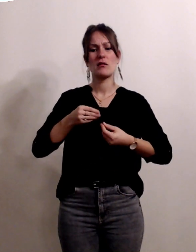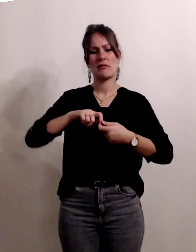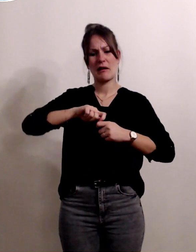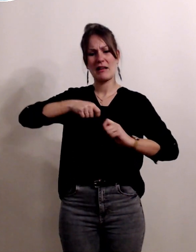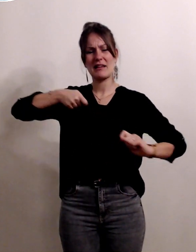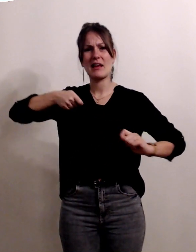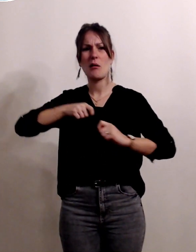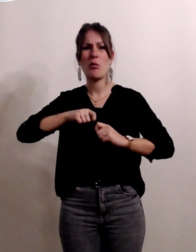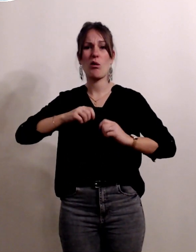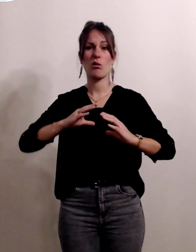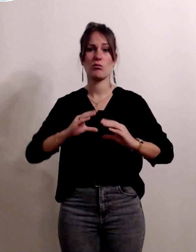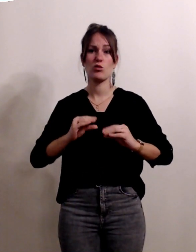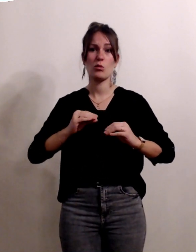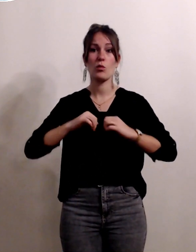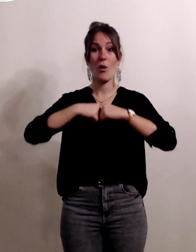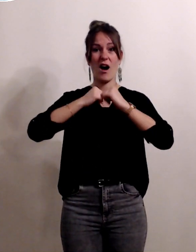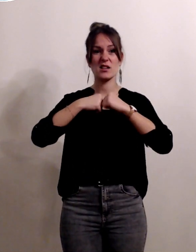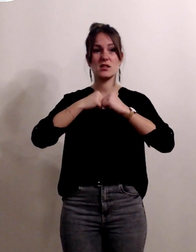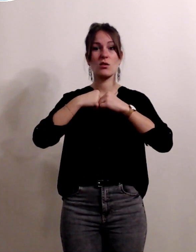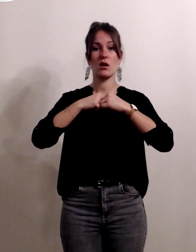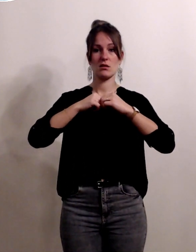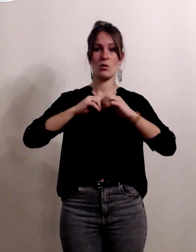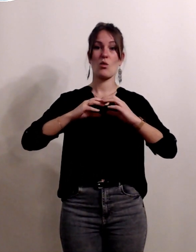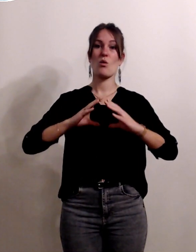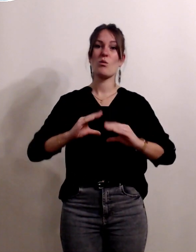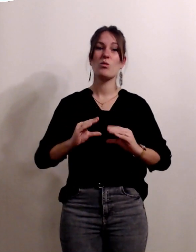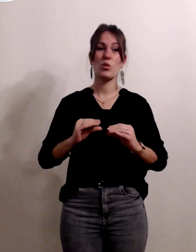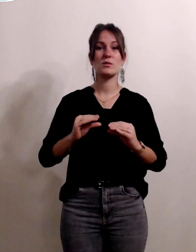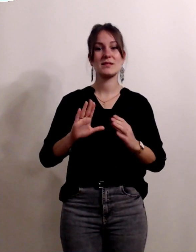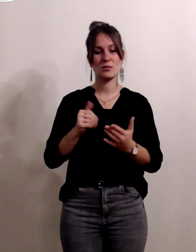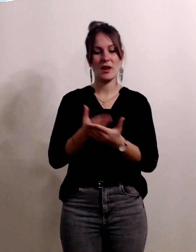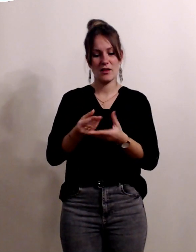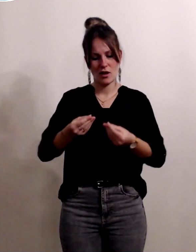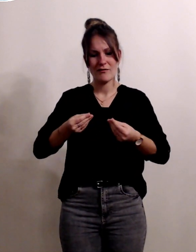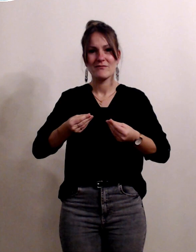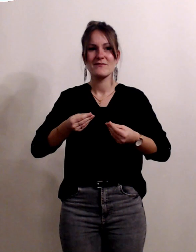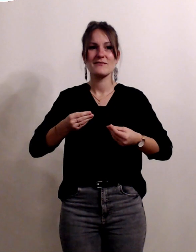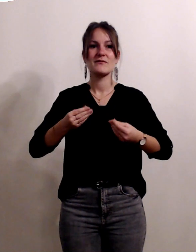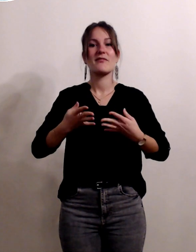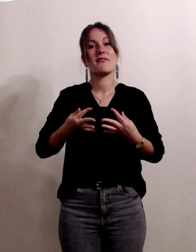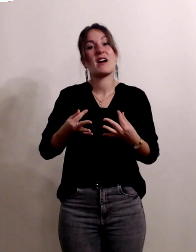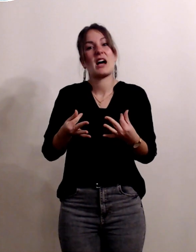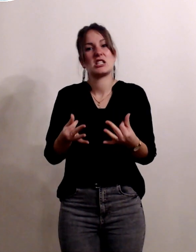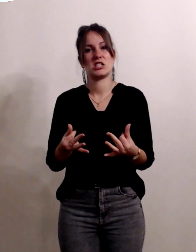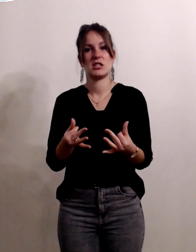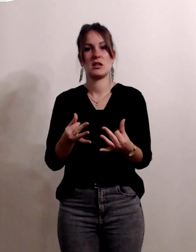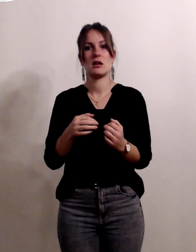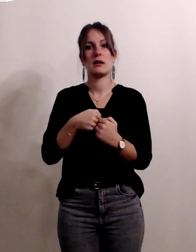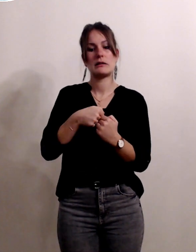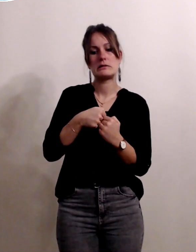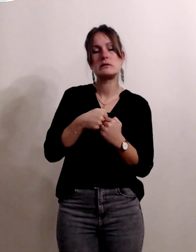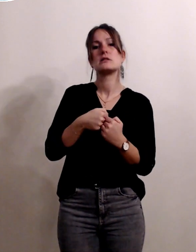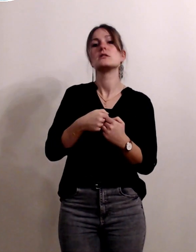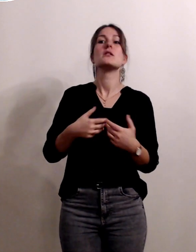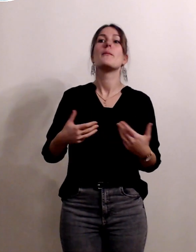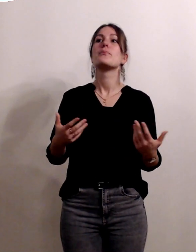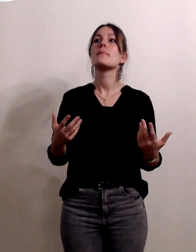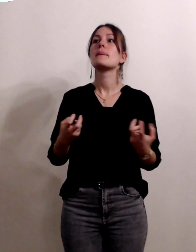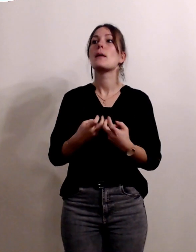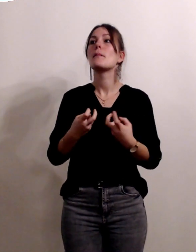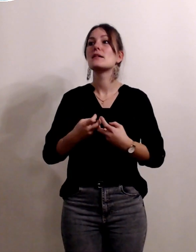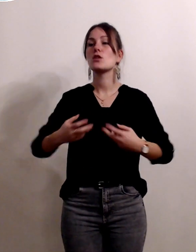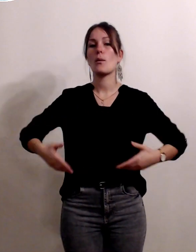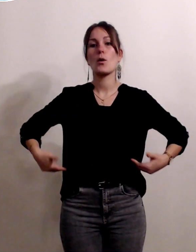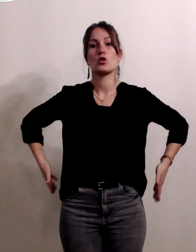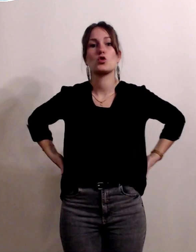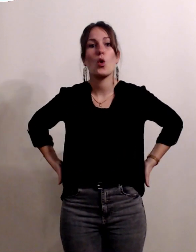des articulations et donc entraînent quand même une petite fragilisation des articulations porteuses c'est à dire du bas